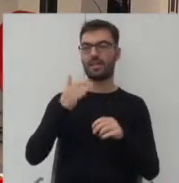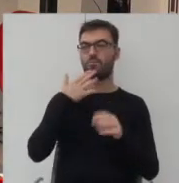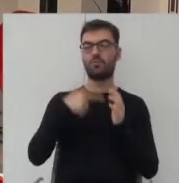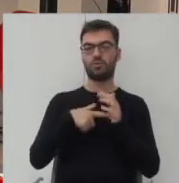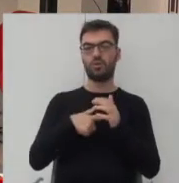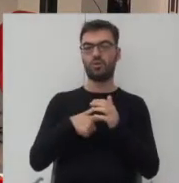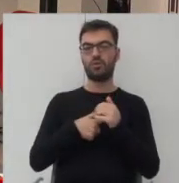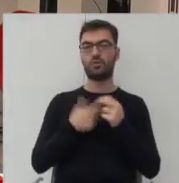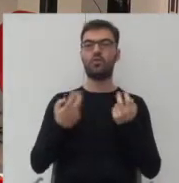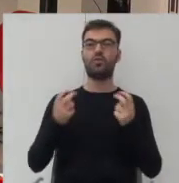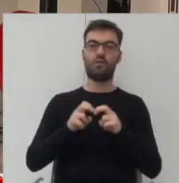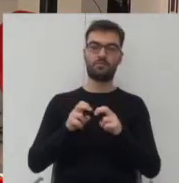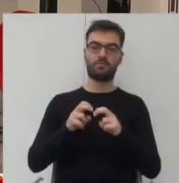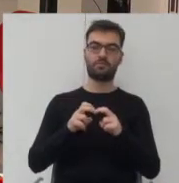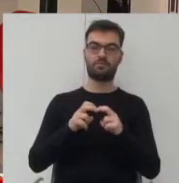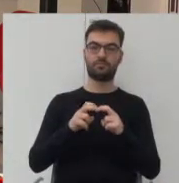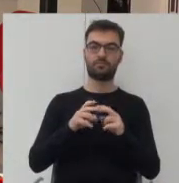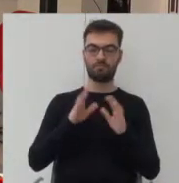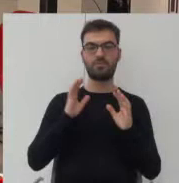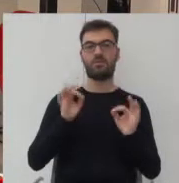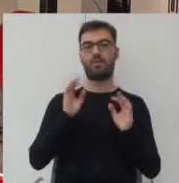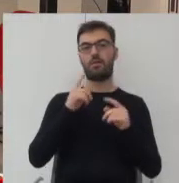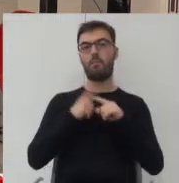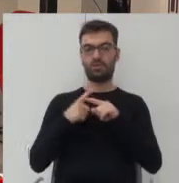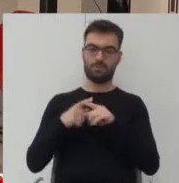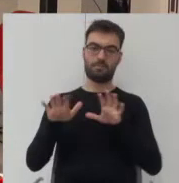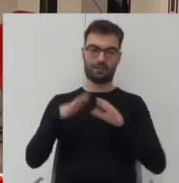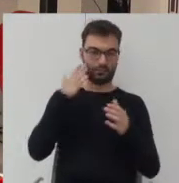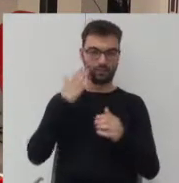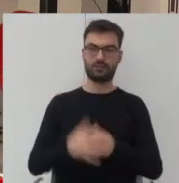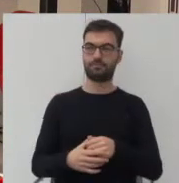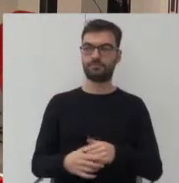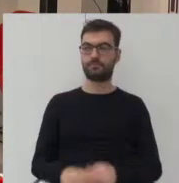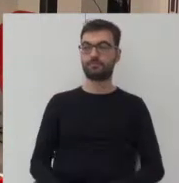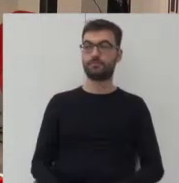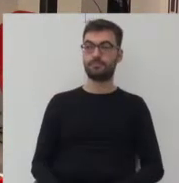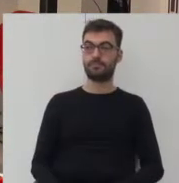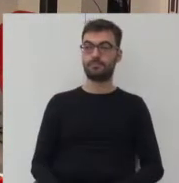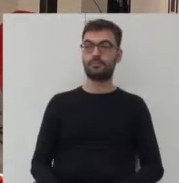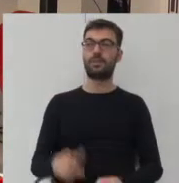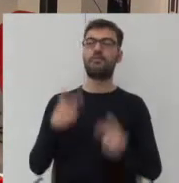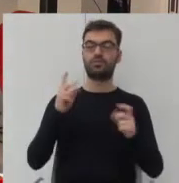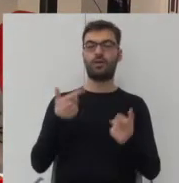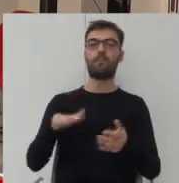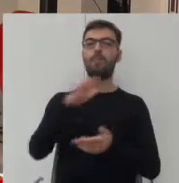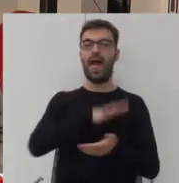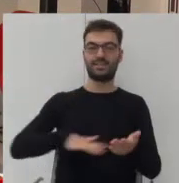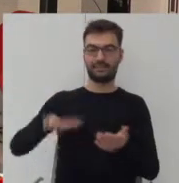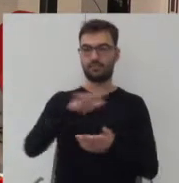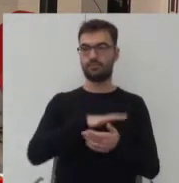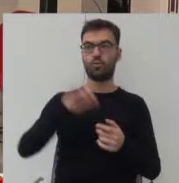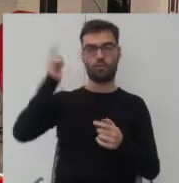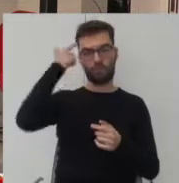tworzą tą pozytywną przestrzeń do życia. Jest to przede wszystkim plac, plac